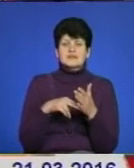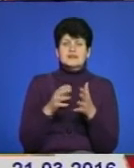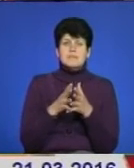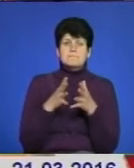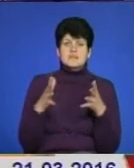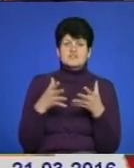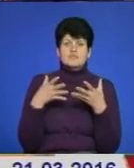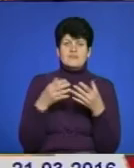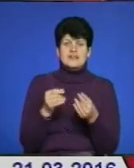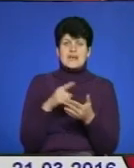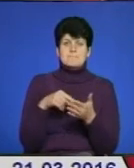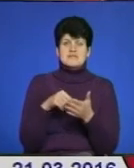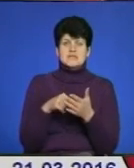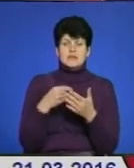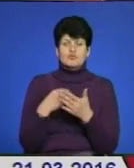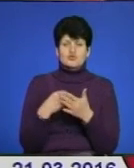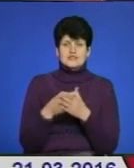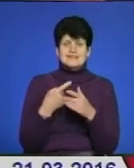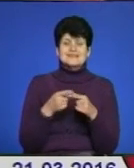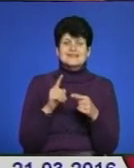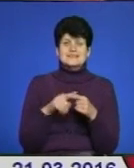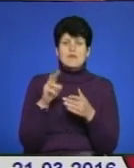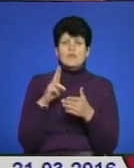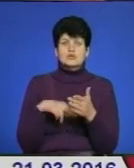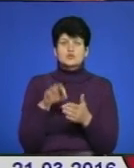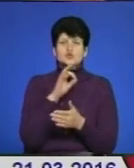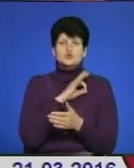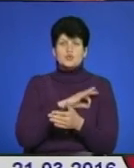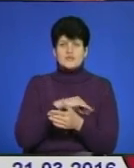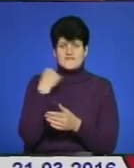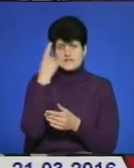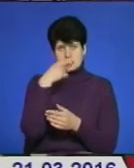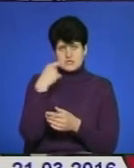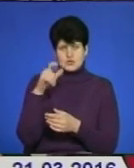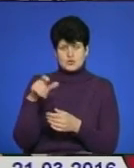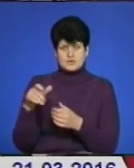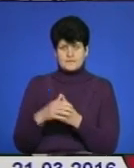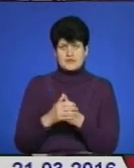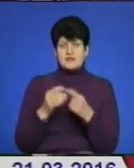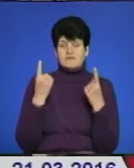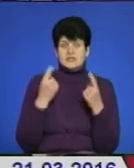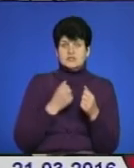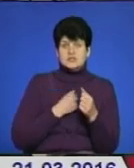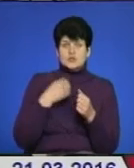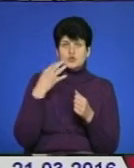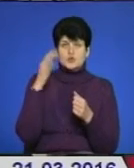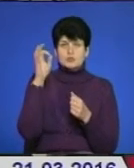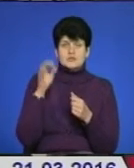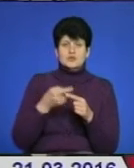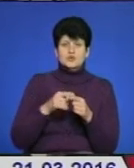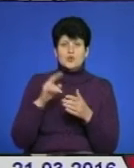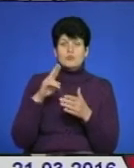впливають на міський бюджет. Зокрема, це податок з доходів фізичних осіб. На про великий жаль, 40% цього податку